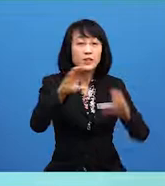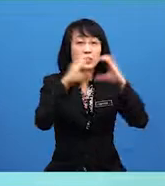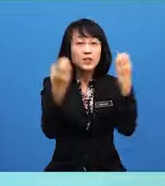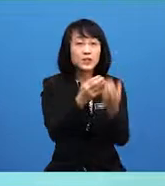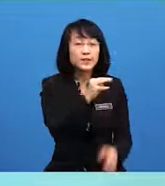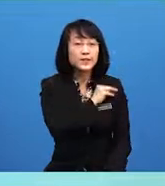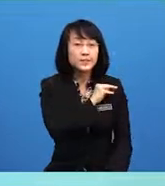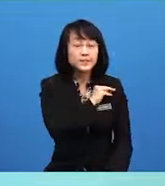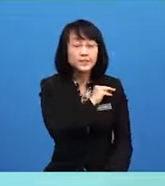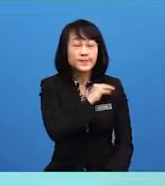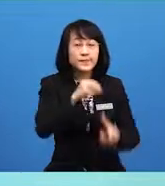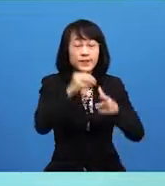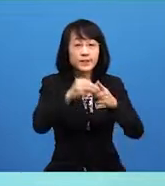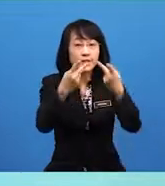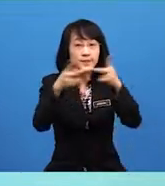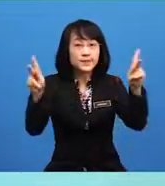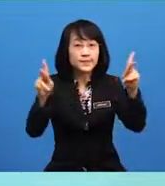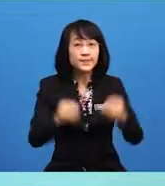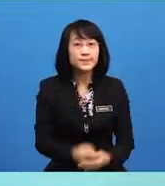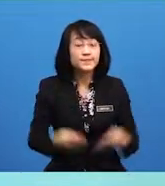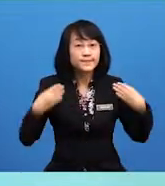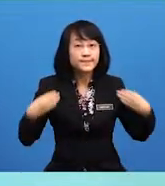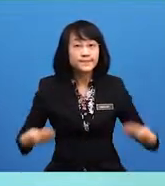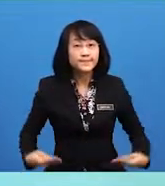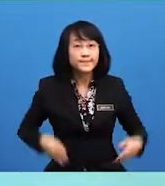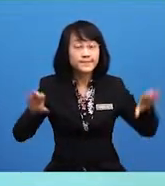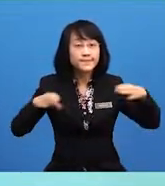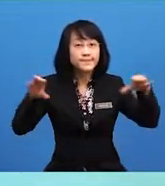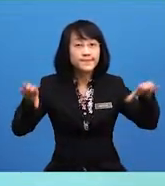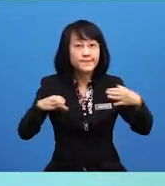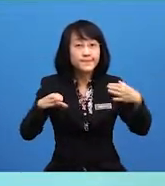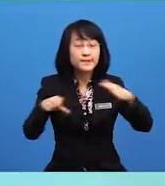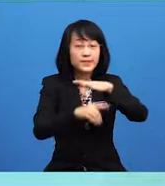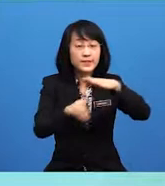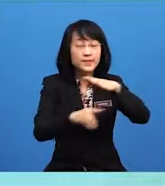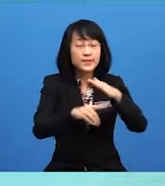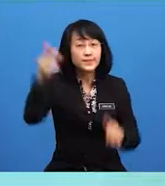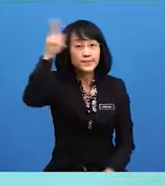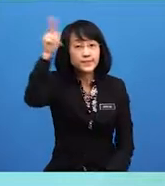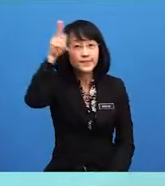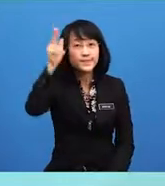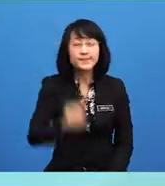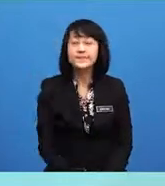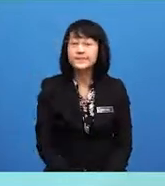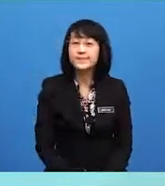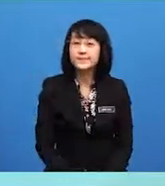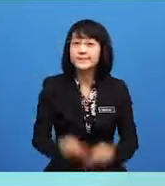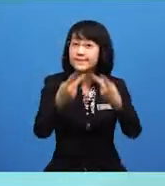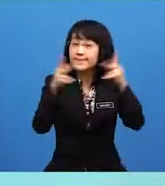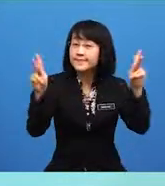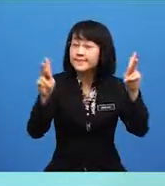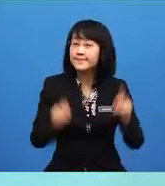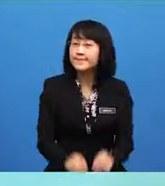atau kabinet merupakan badan pelaksana dasar-dasar kerajaan. Kabinet